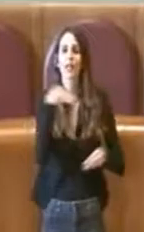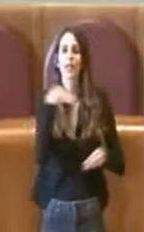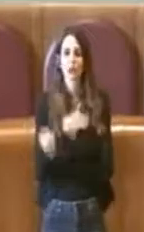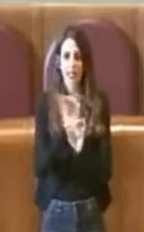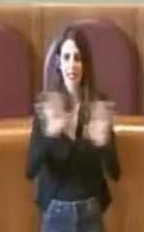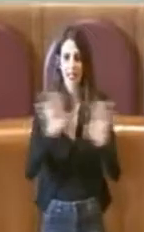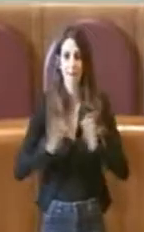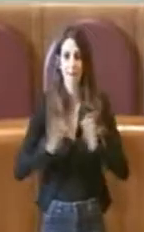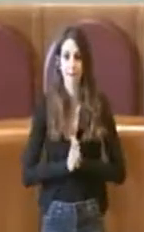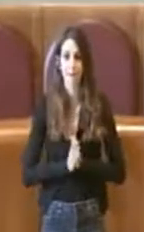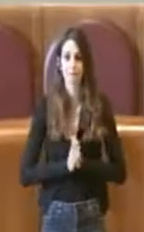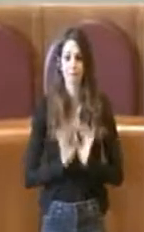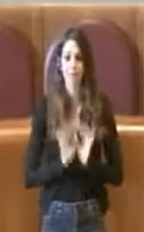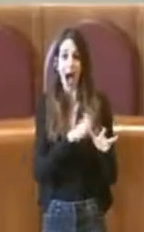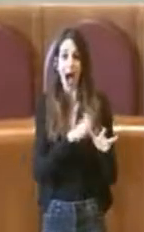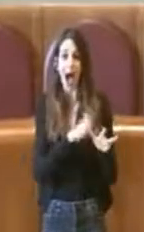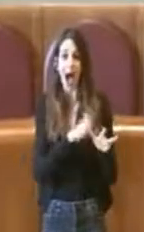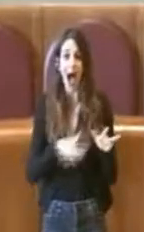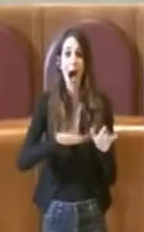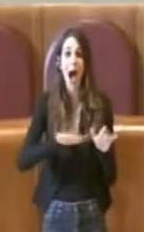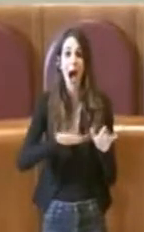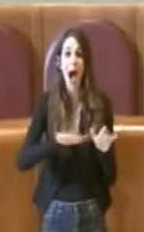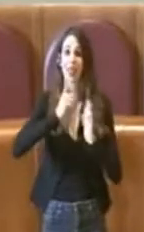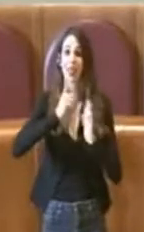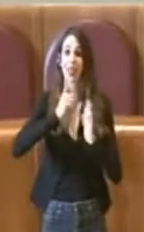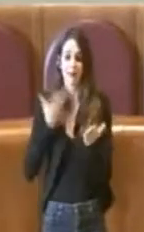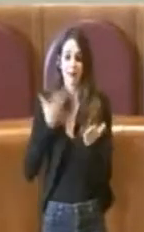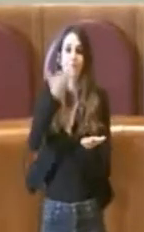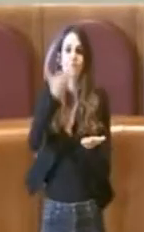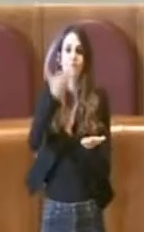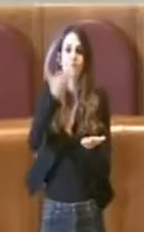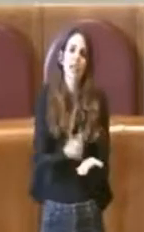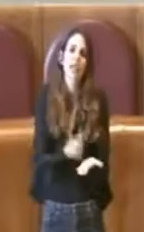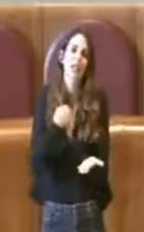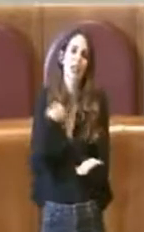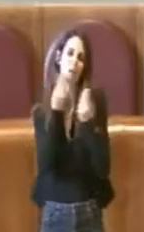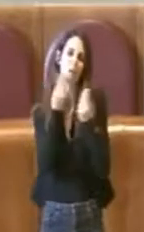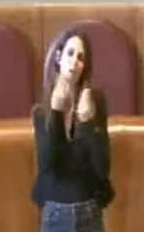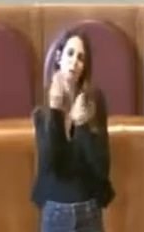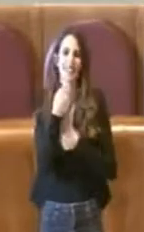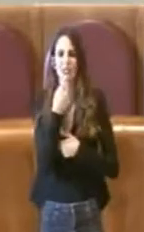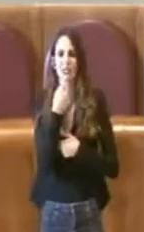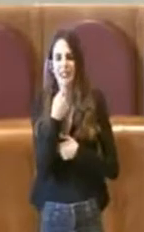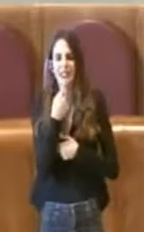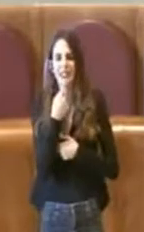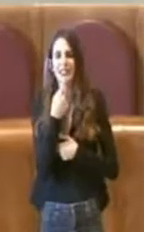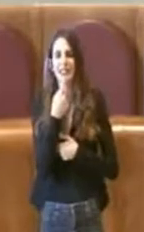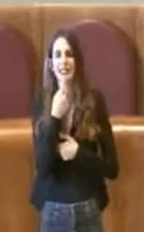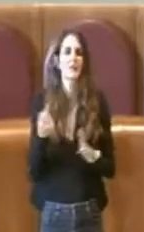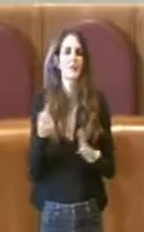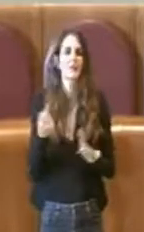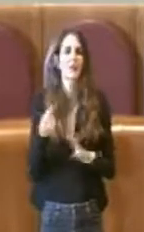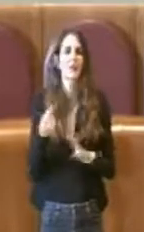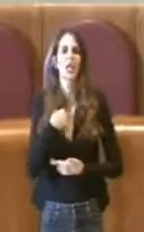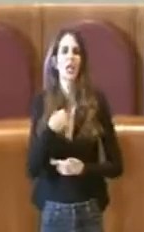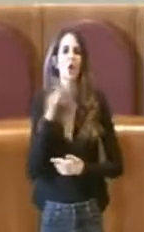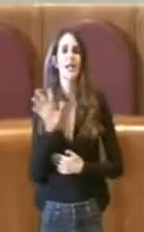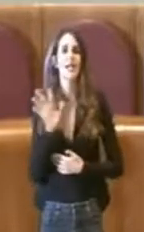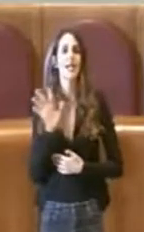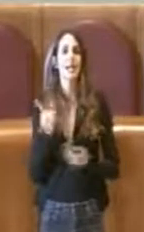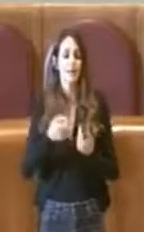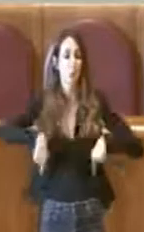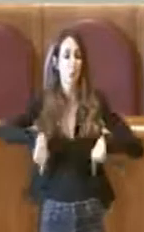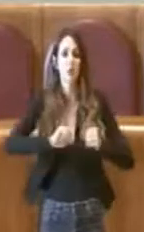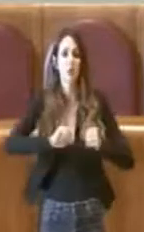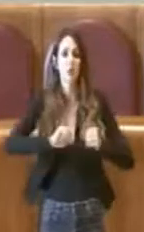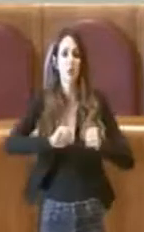credo che ciascun consigliere, anche quelli che non fanno parte della commissione urbanistica o, per esempio, io non faccio parte della commissione sport o della